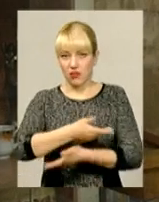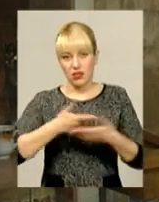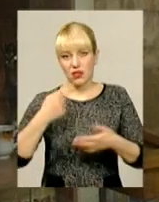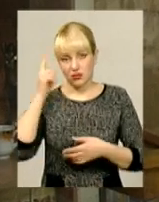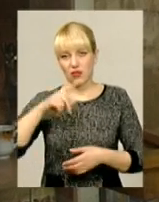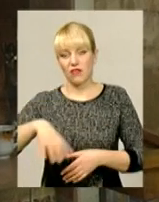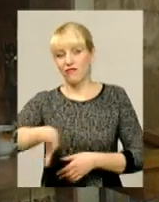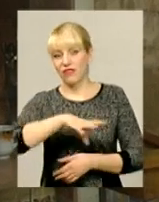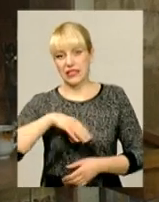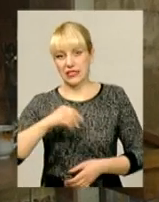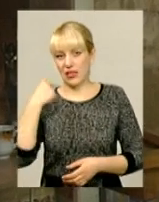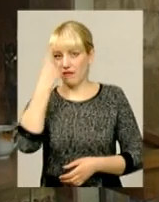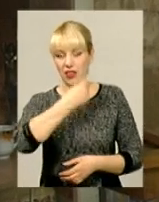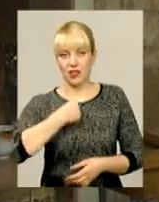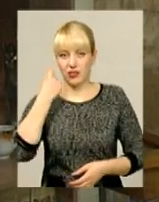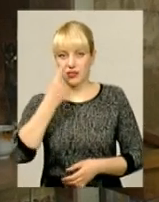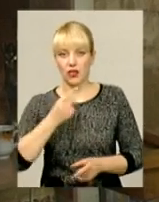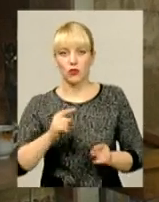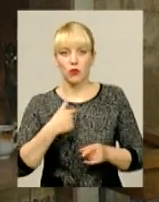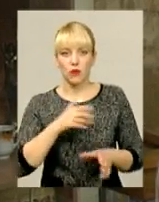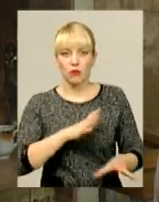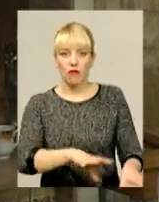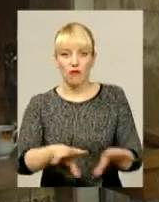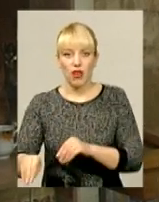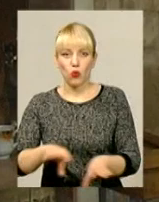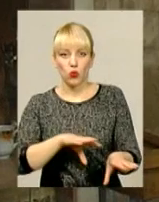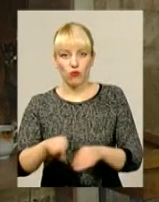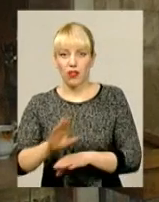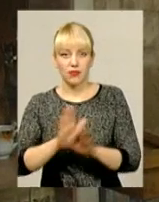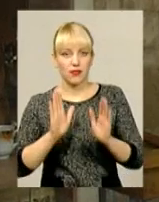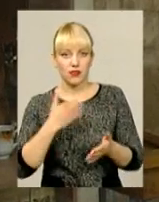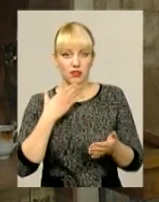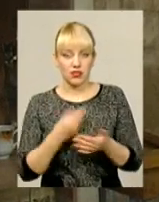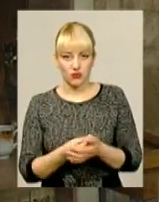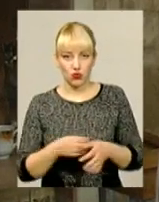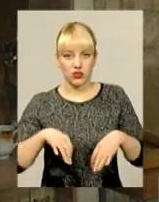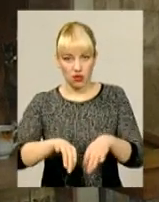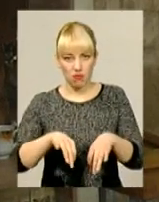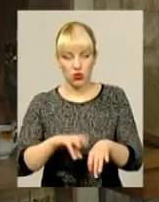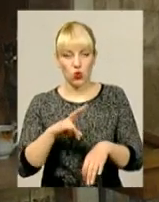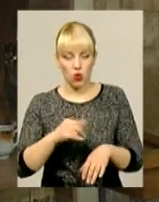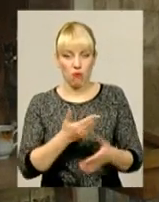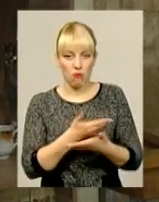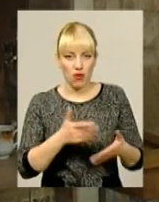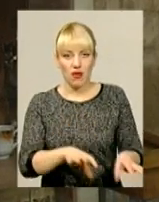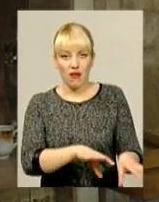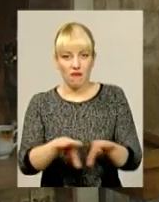і знають в лице, тому що ми евакуювали не тільки свої транспортні засоби, а ми евакуювали